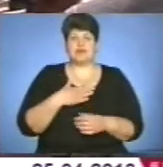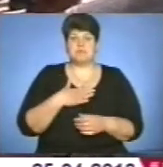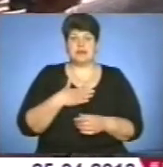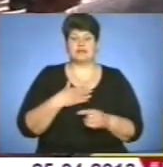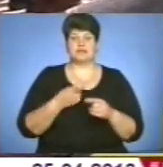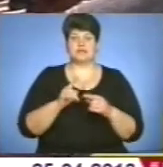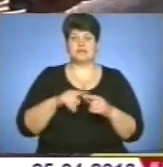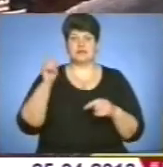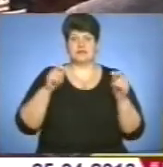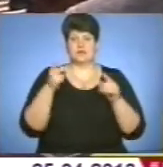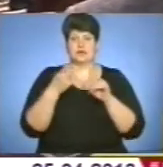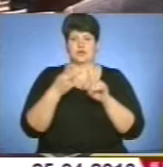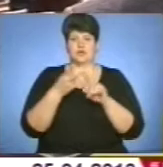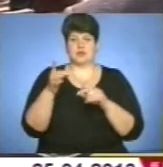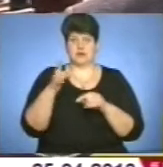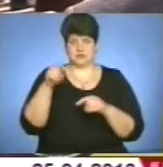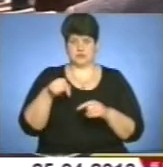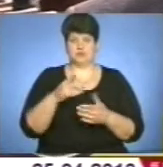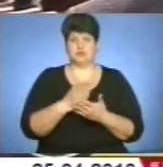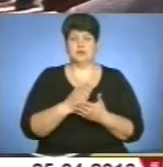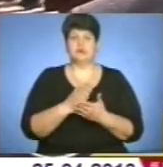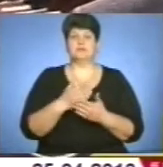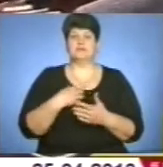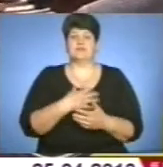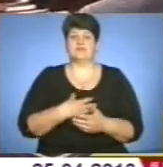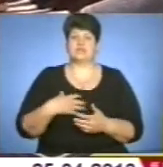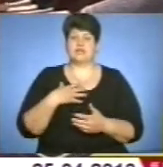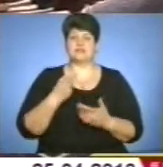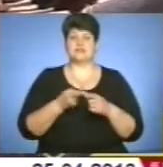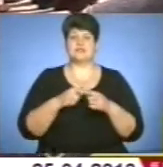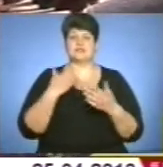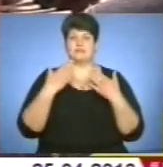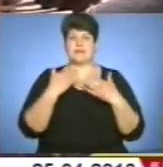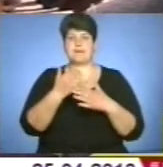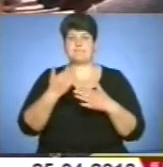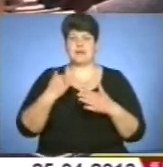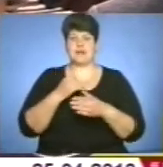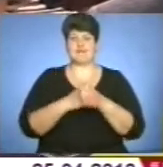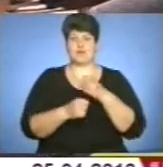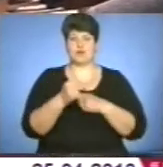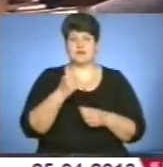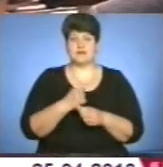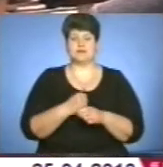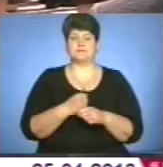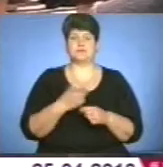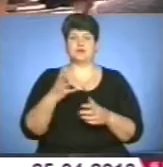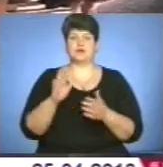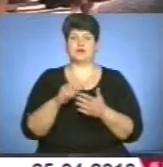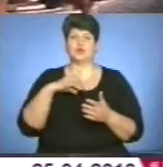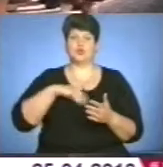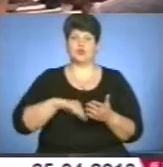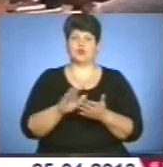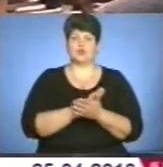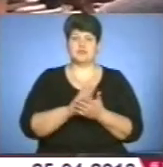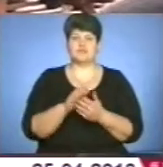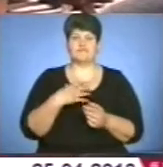здається, друге, дуже важливий. І це спілкування первонкотніми святами, коли душа очищається, дуже важливо.